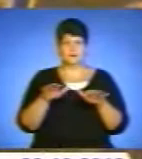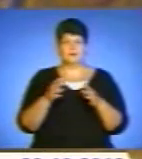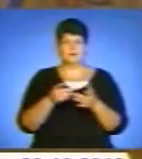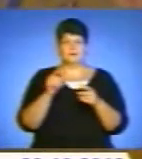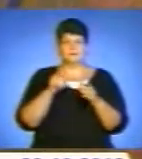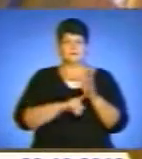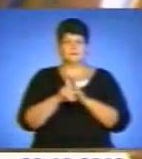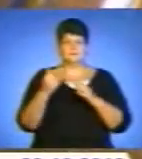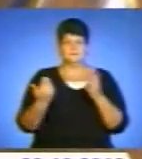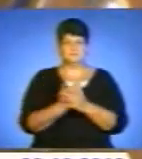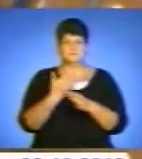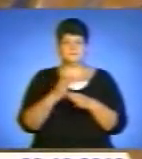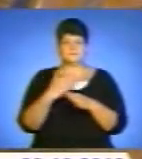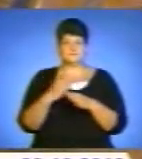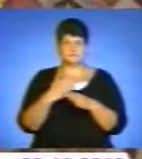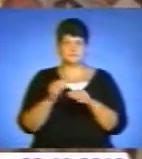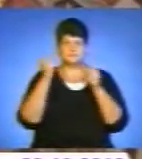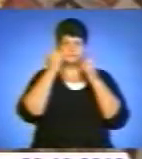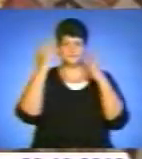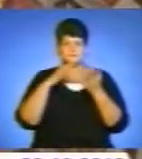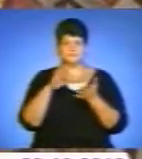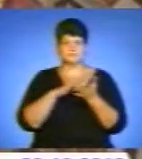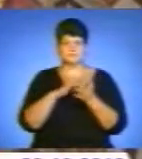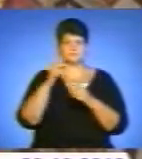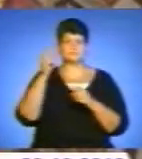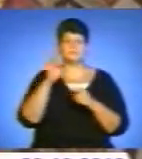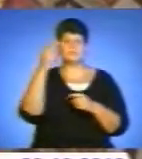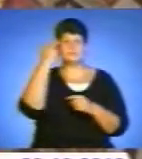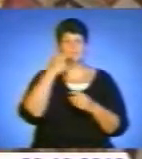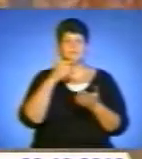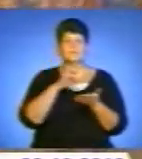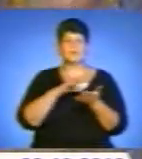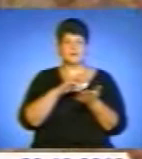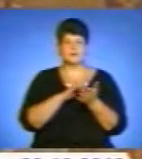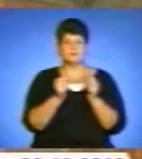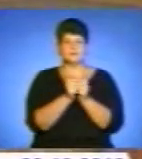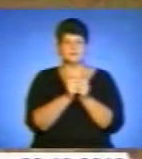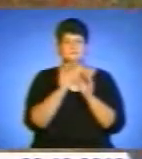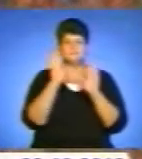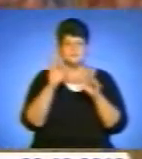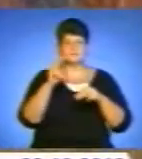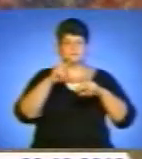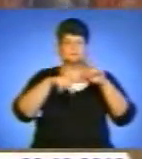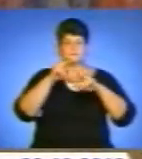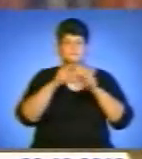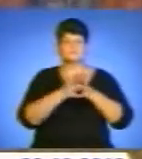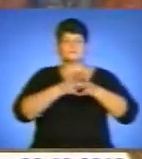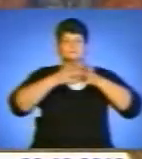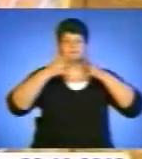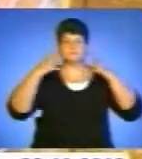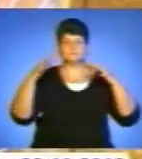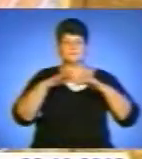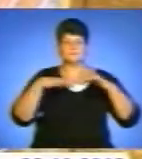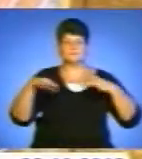розвитку культурного і духовного центру України у Римі. Планується, що поряд із собором Святої Софії буде зведено цілий комплекс з